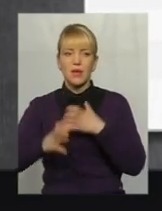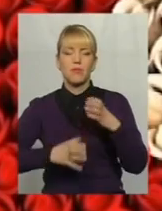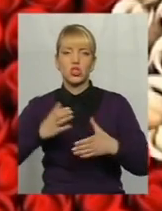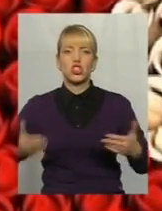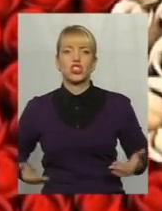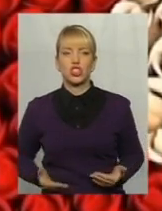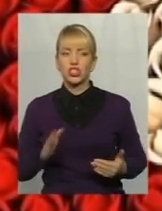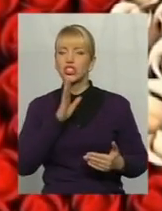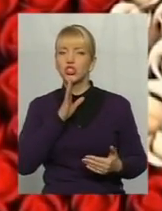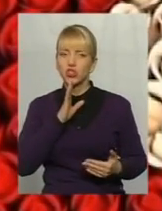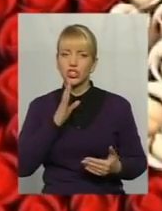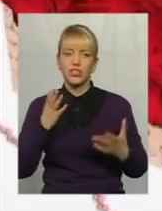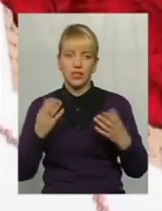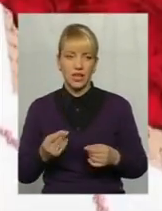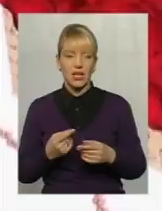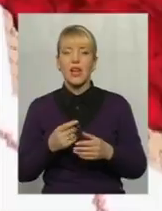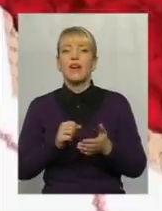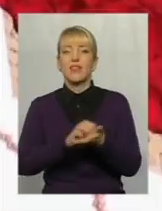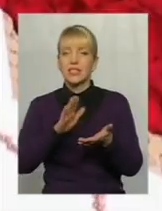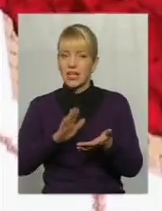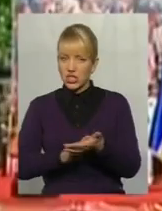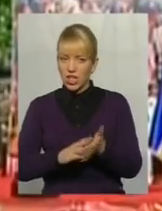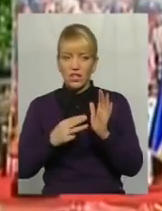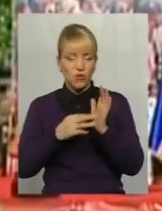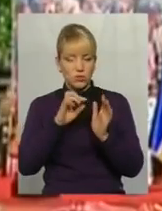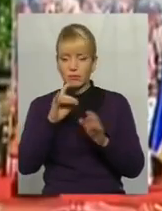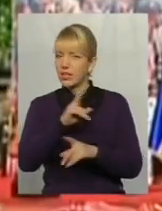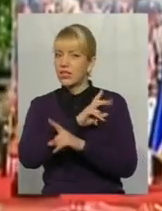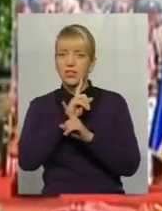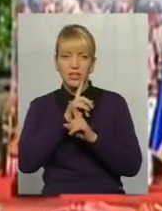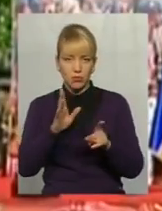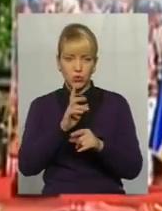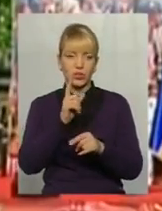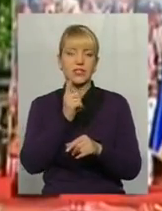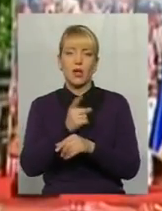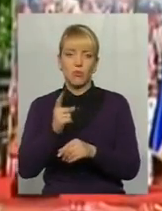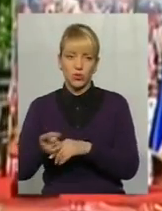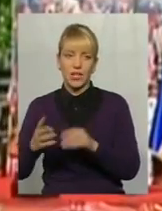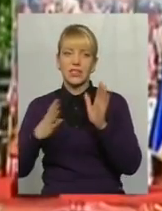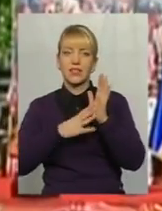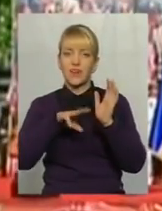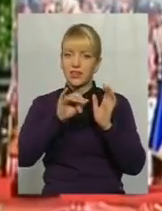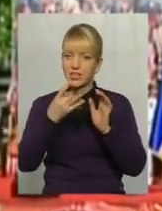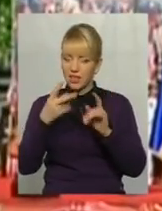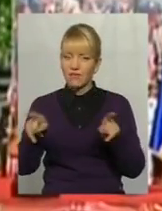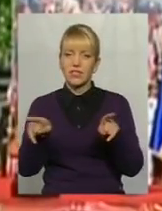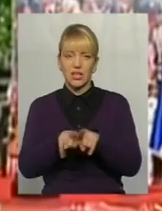Звісно, відзначати 8 березня ніхто не заборонятиме. 9 травня, день перемоги над нацизмом у Другій світовій війні, залишиться державним святом,